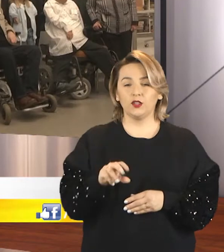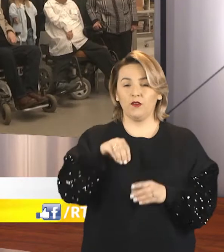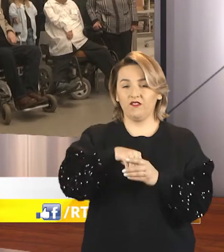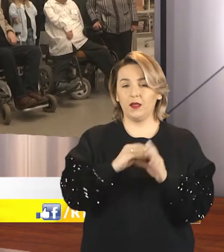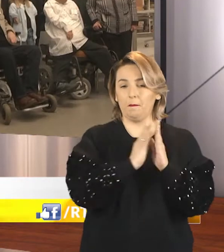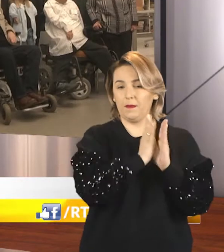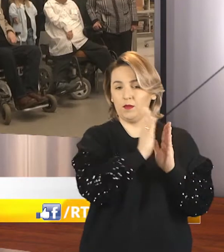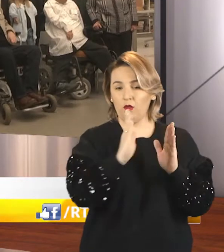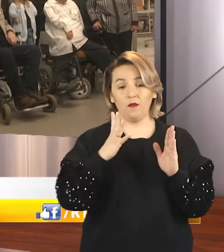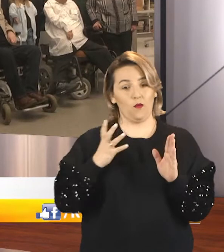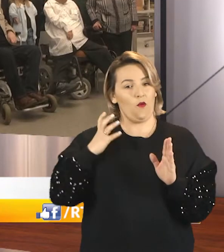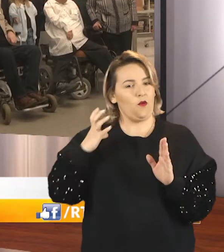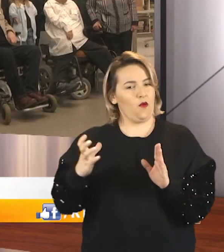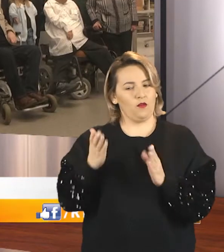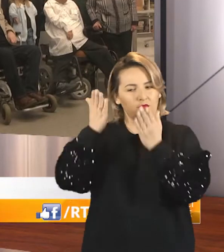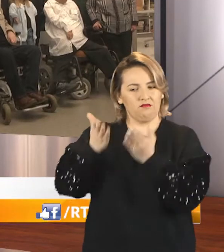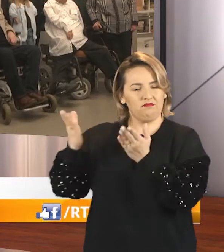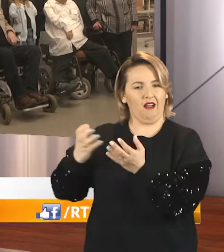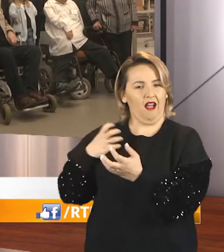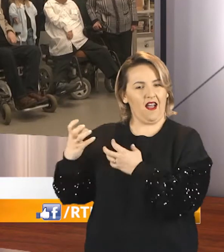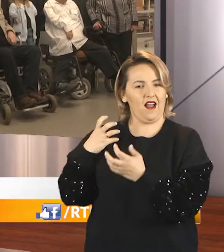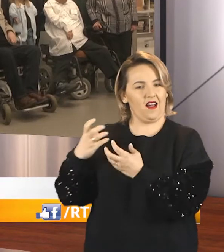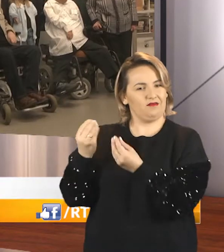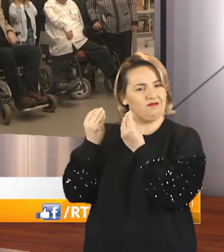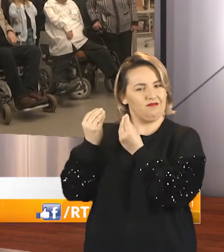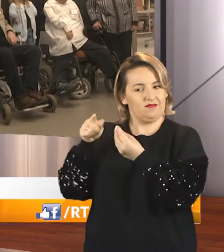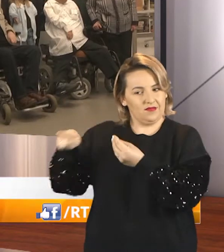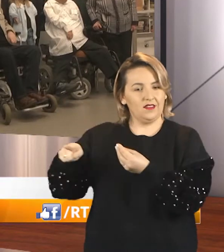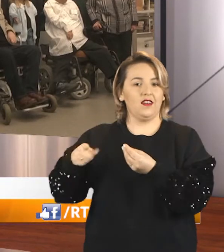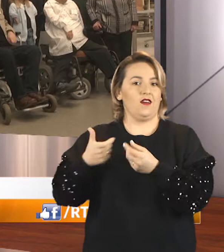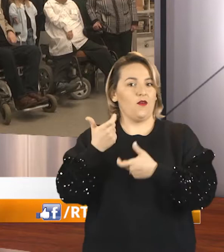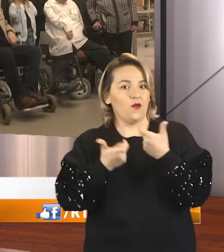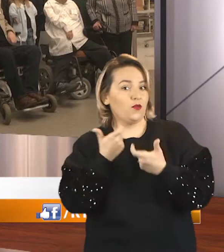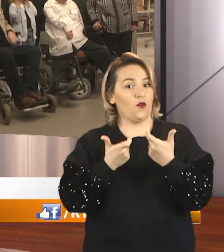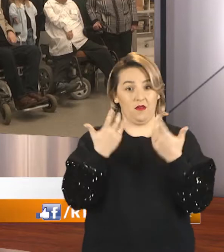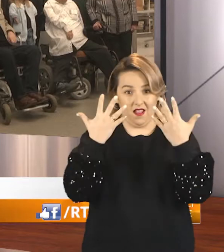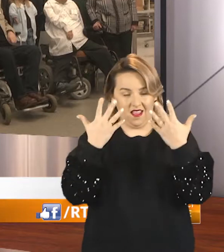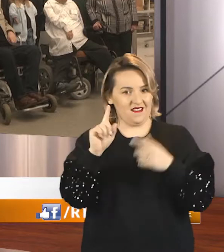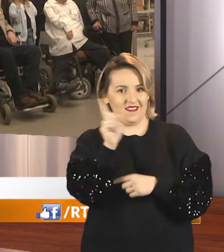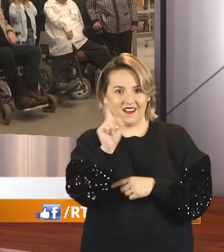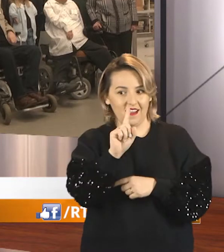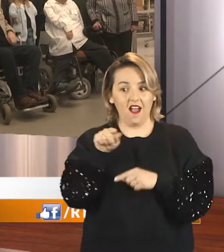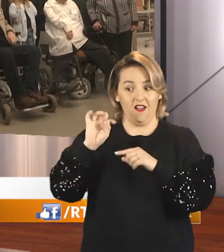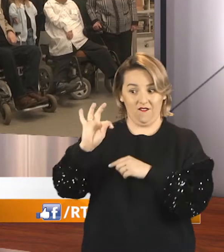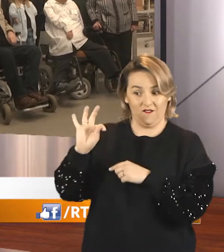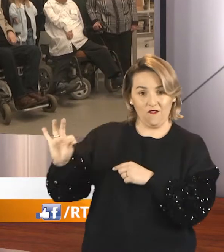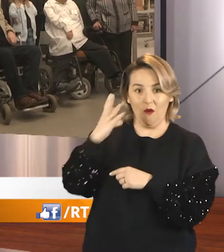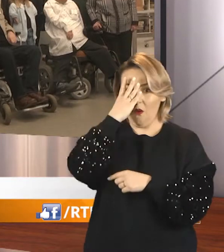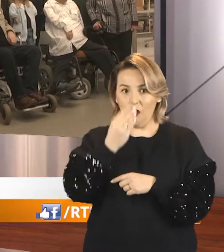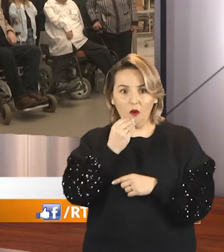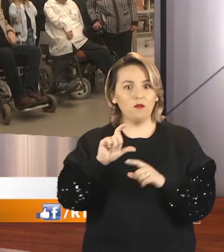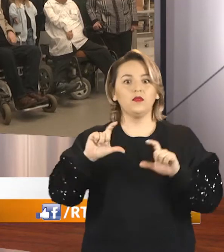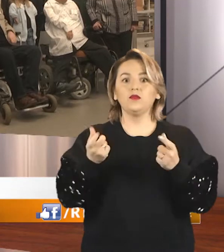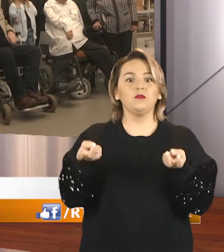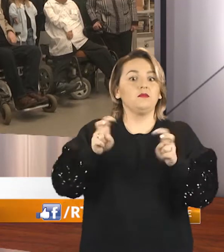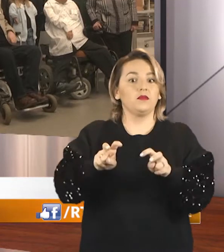Radziborska Biblioteka gościła w swoich progach wyjątkowych artystów, którzy do tworzenia swoich dzieł nie używają rąk. Ich obrazy powstają